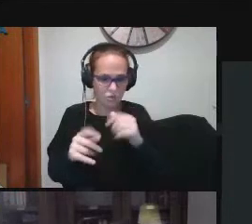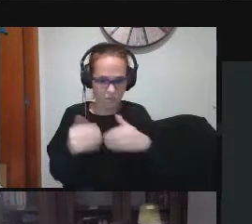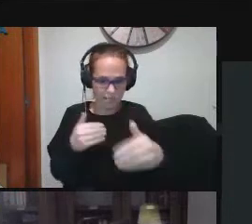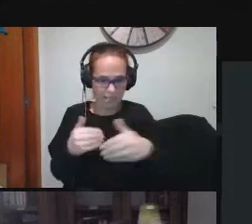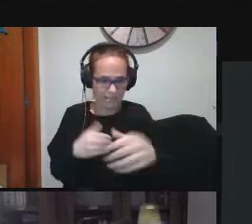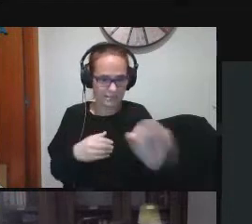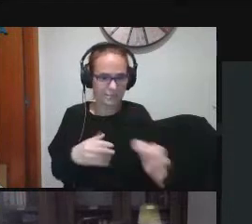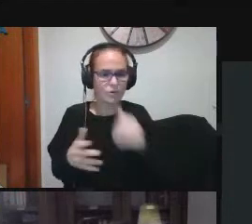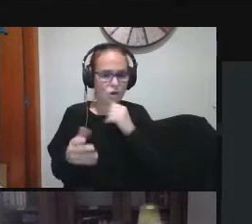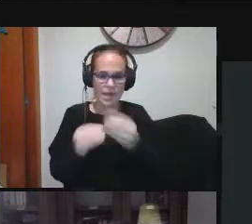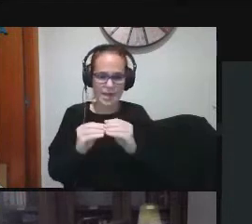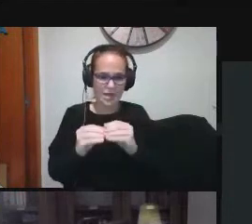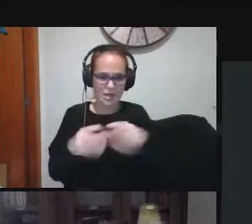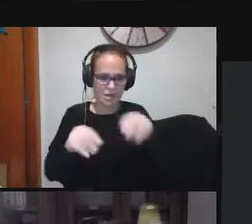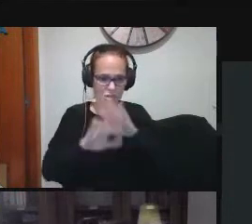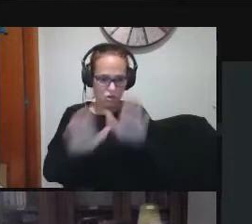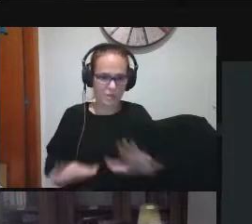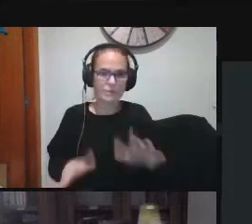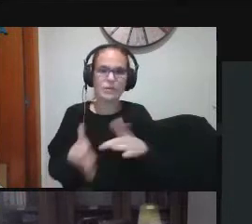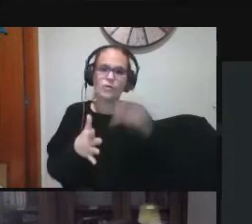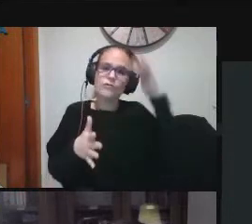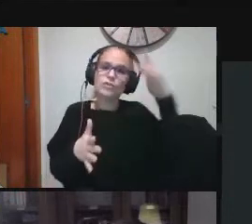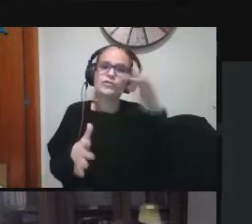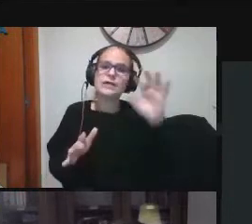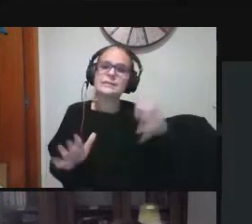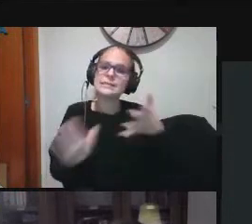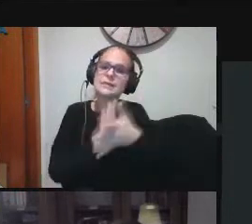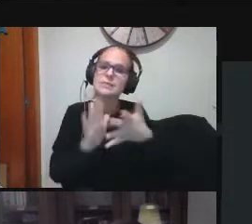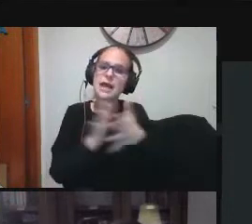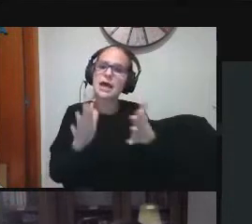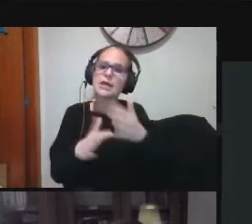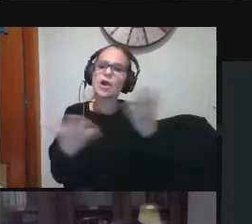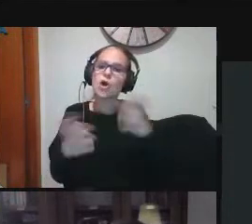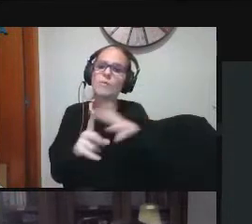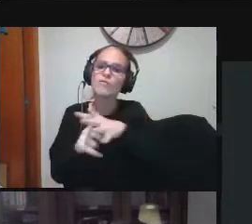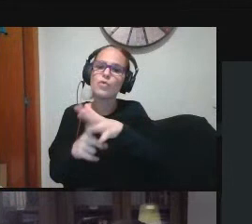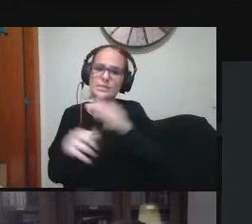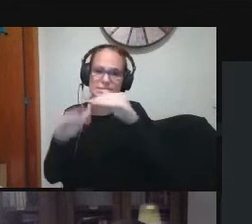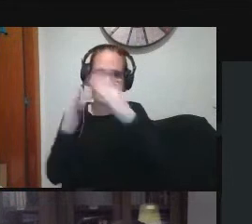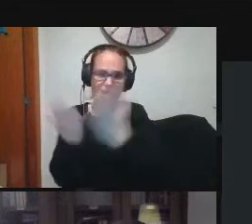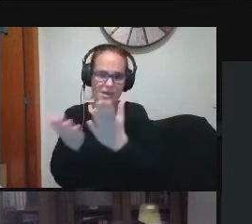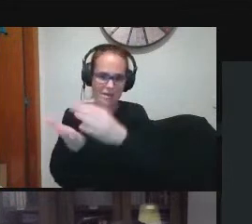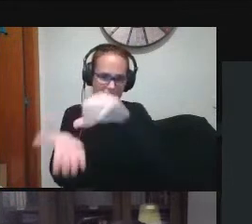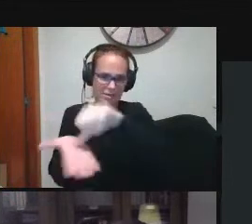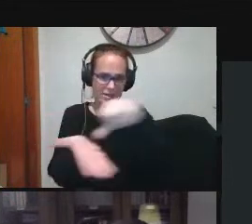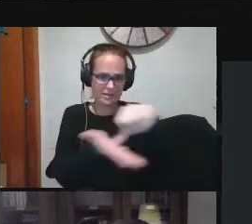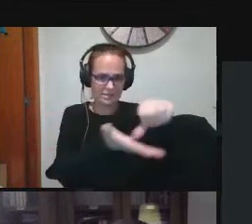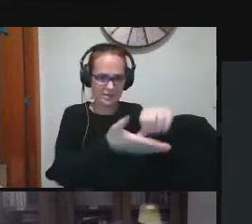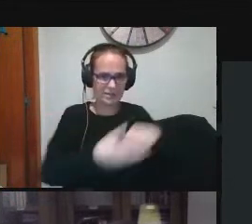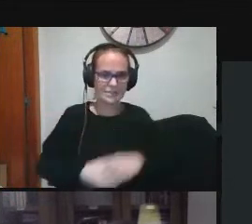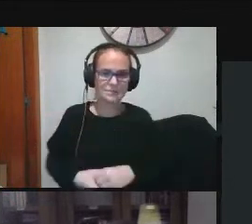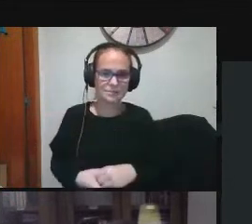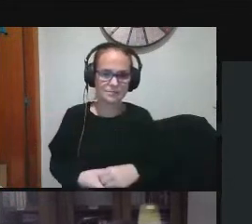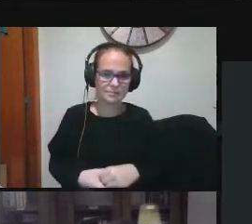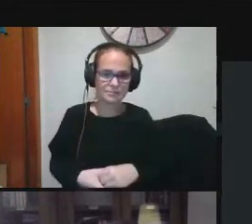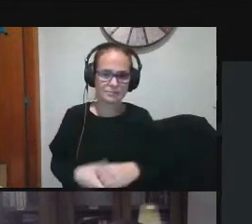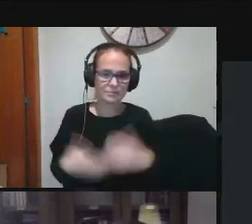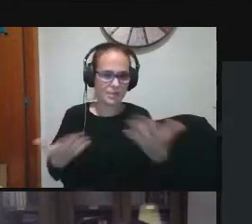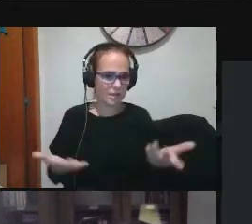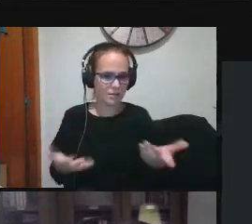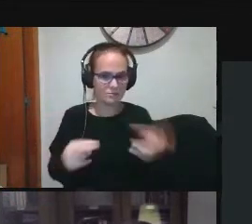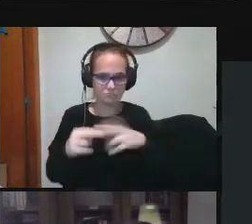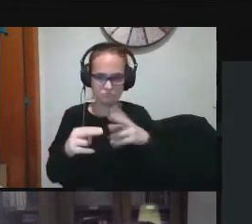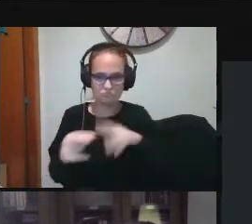sinó una mica la filosofia que hi ha i com això ens impactarà en els centres. En aquests moments ja tenim força gent